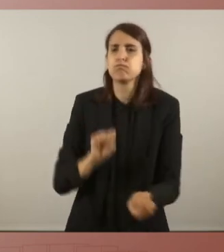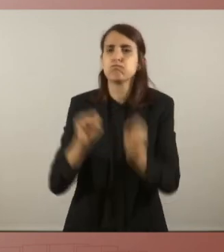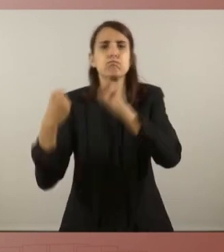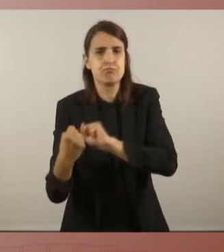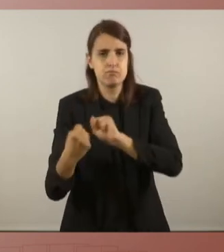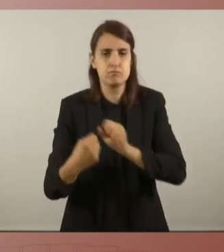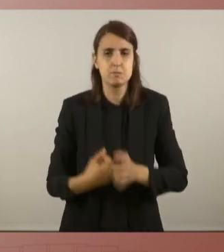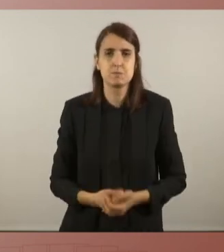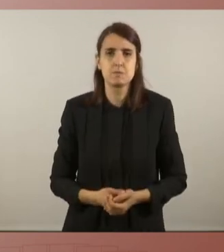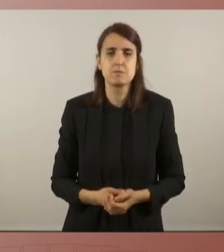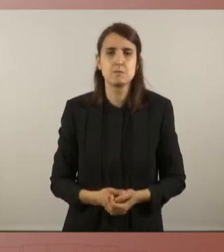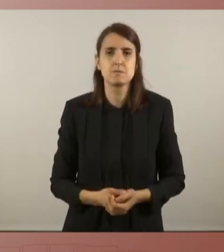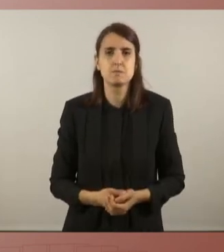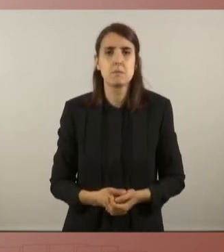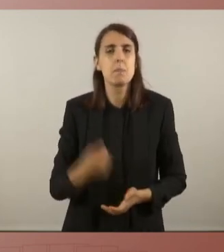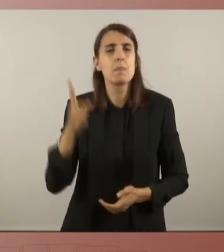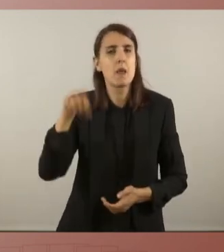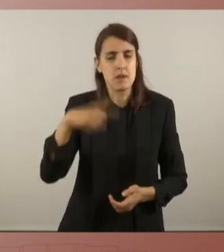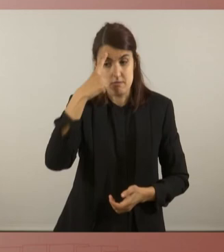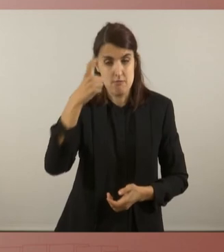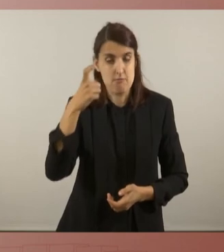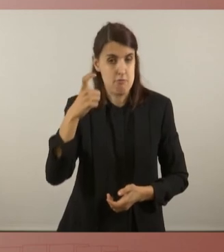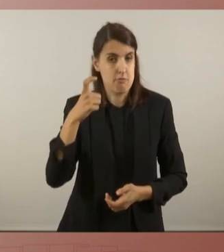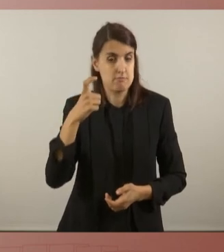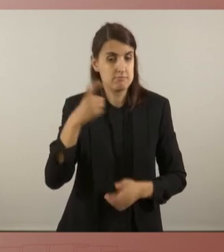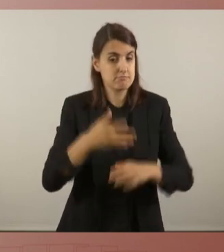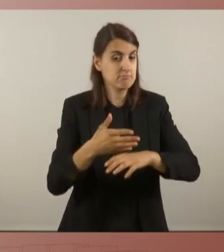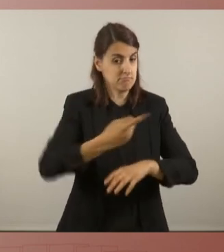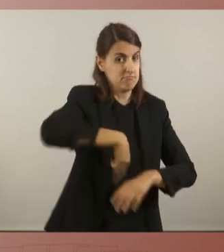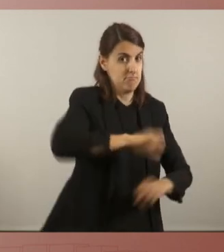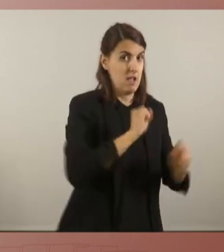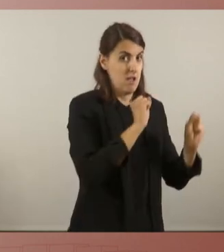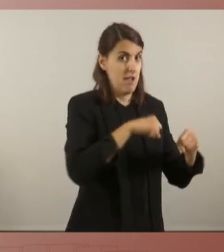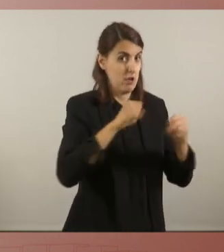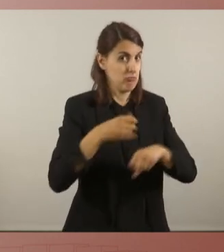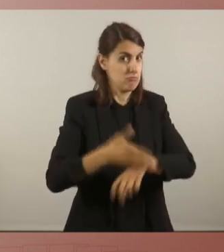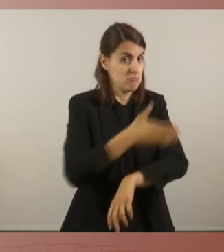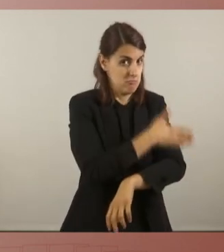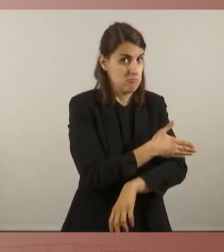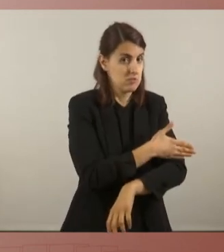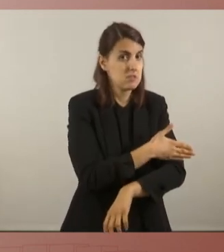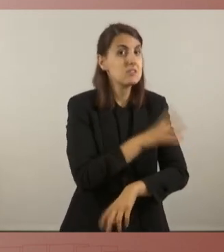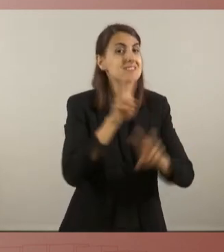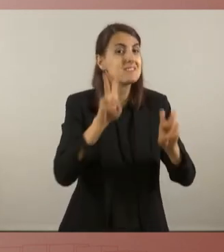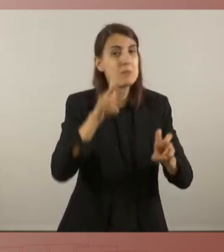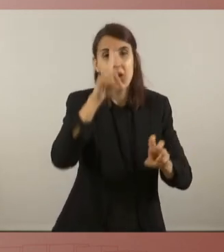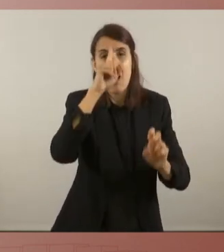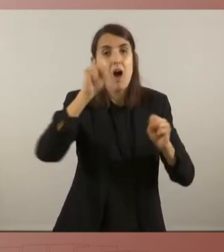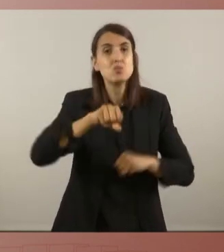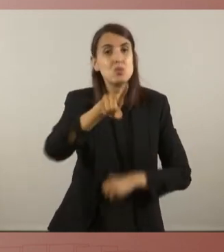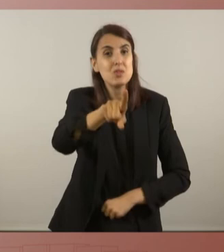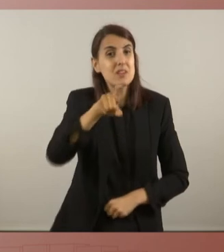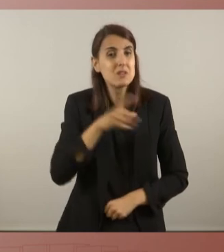I també els vull recordar un aspecte important dels acords als quals hem arribat. Autodeterminació vol dir també